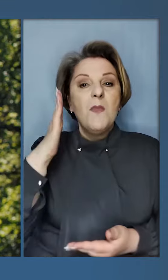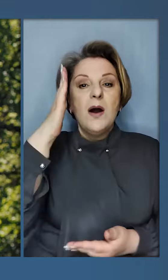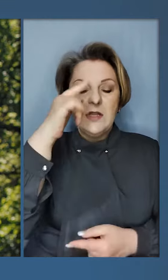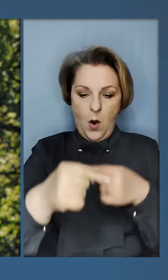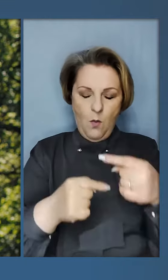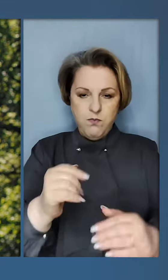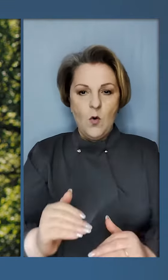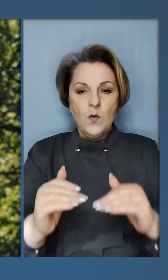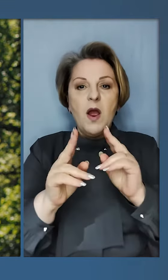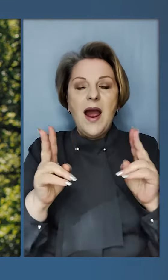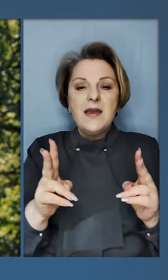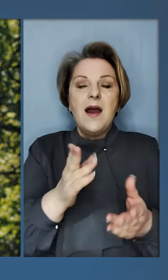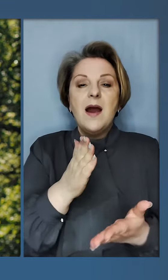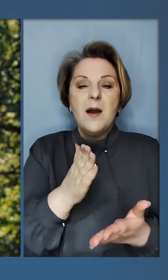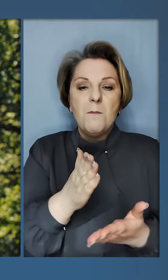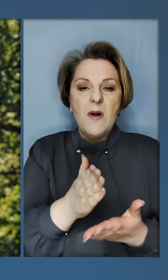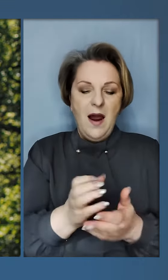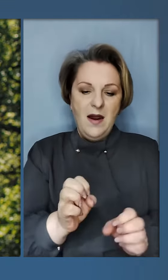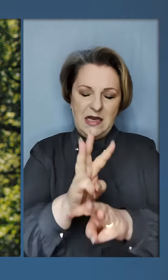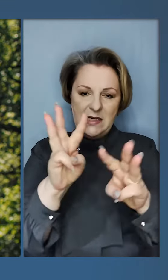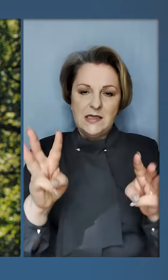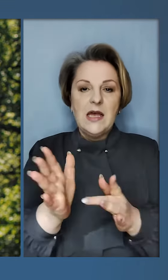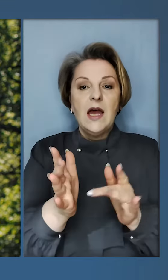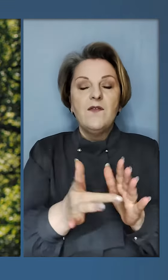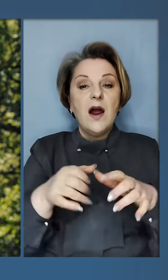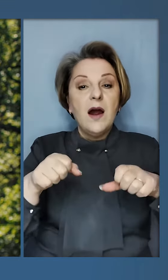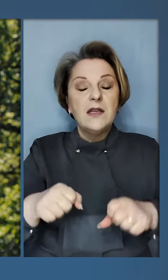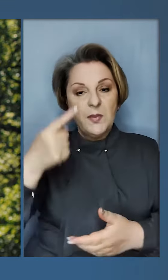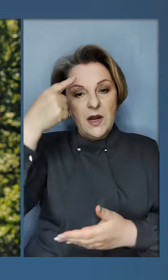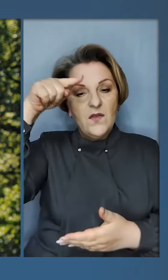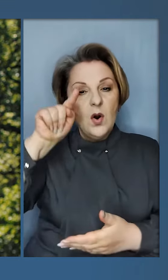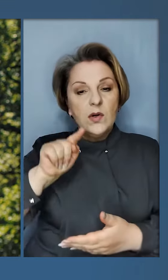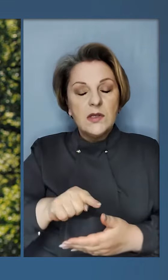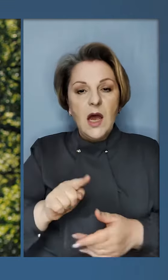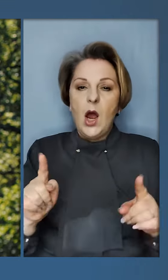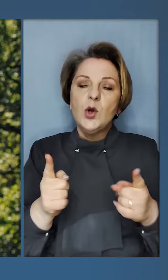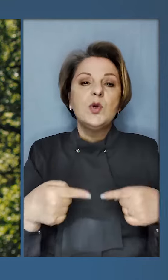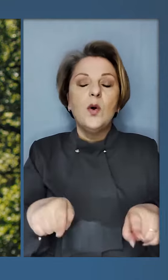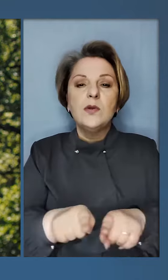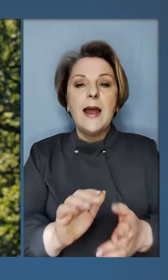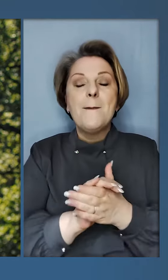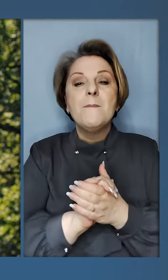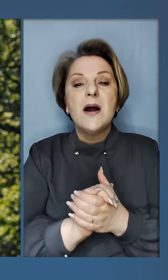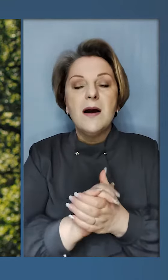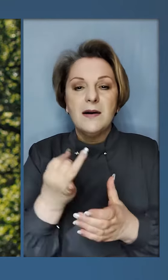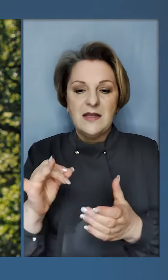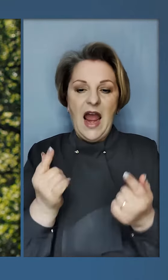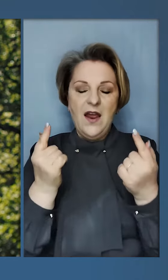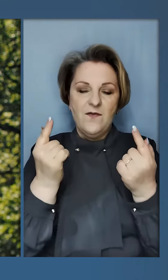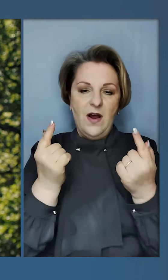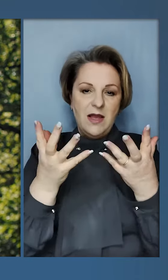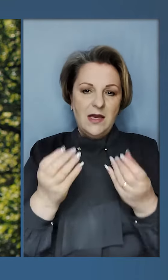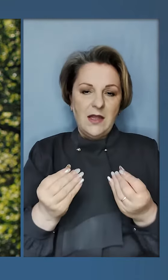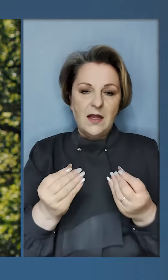онукам, усім нашим майбутнім поколінням, які мають святе право знати, що